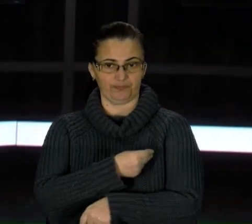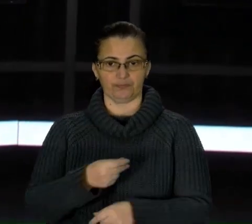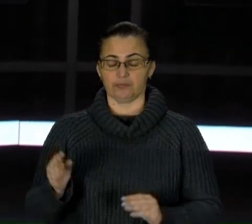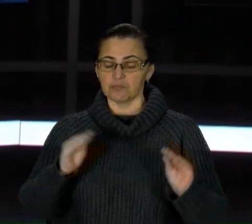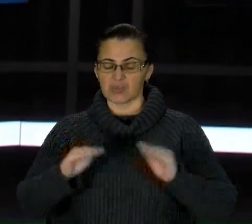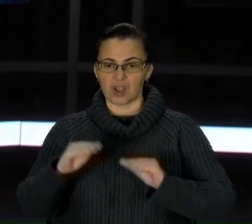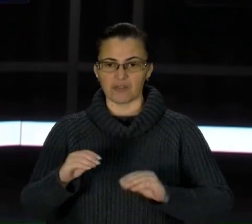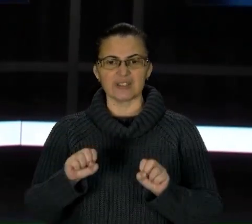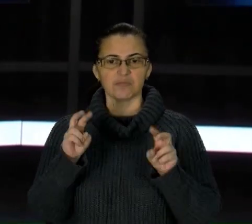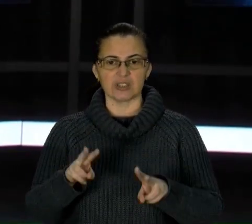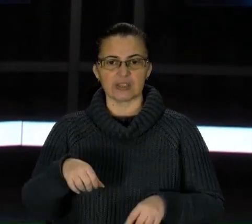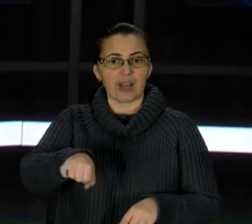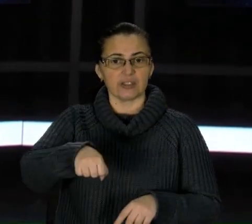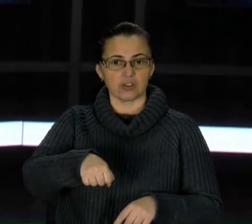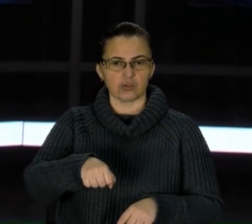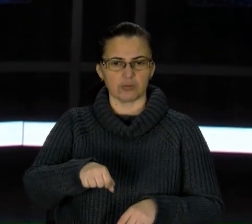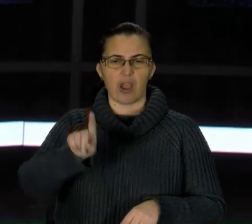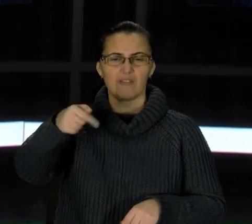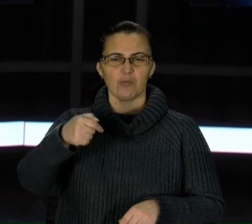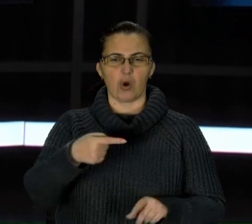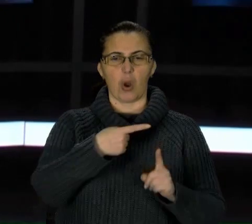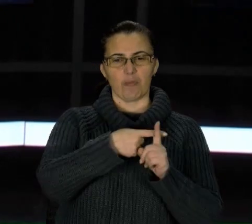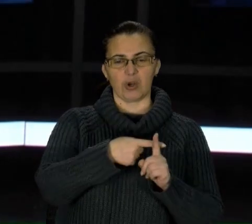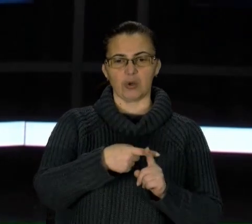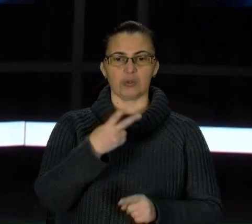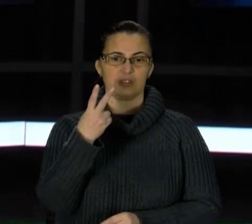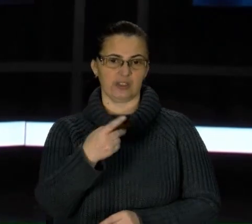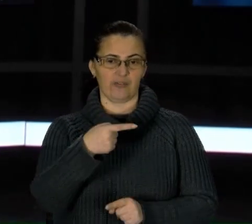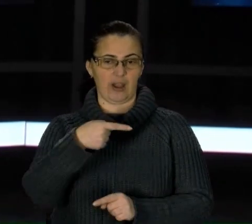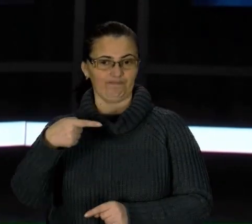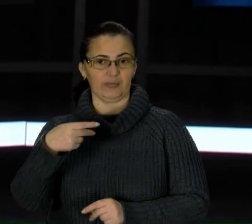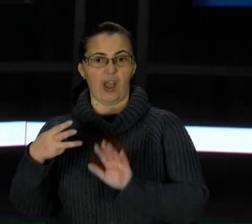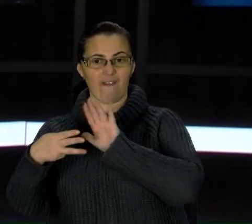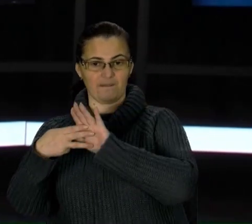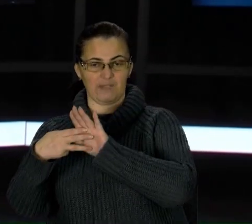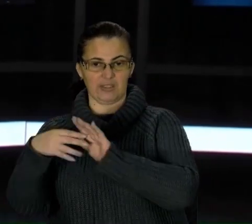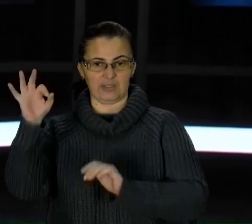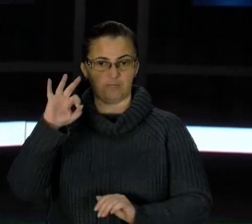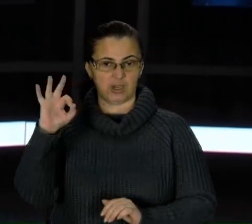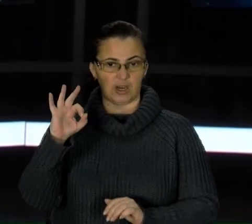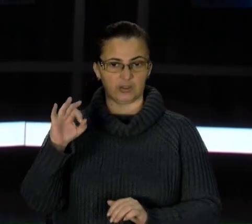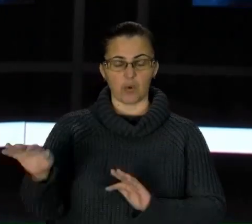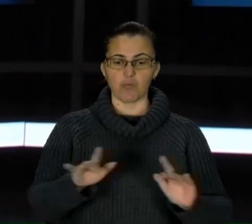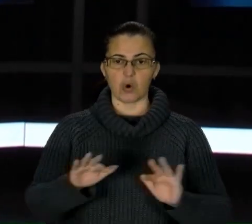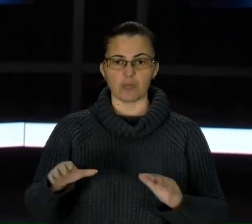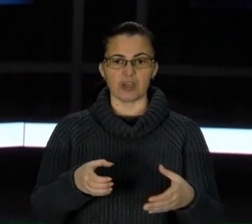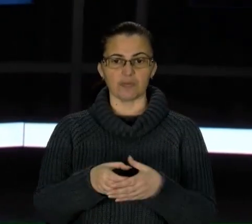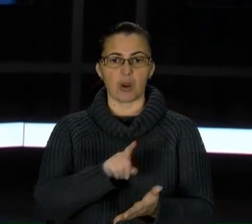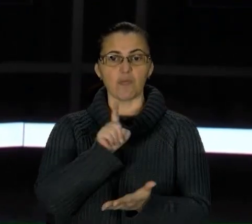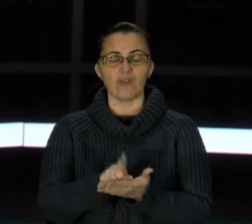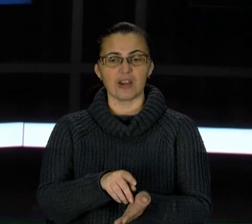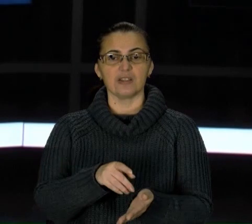термосумки. Вимога – плюс 2, плюс 8 градусів за Цельсієм. Мобільні бригади мають використати